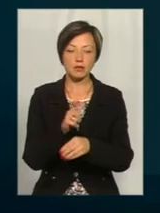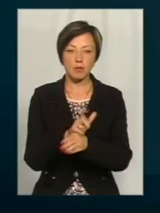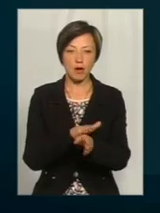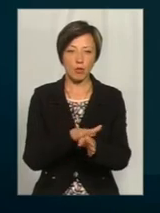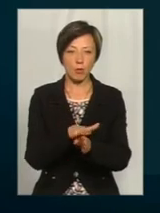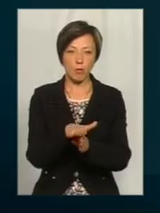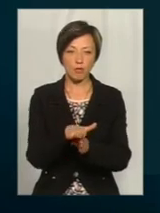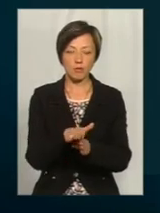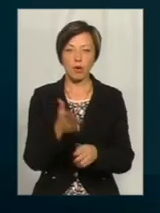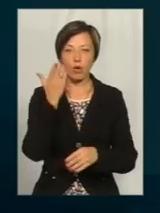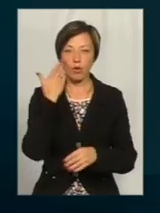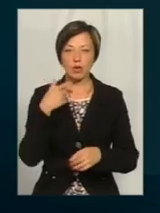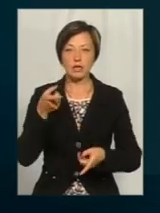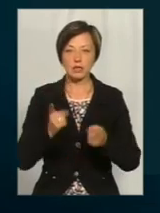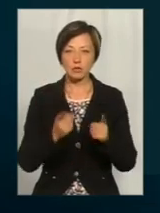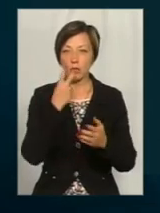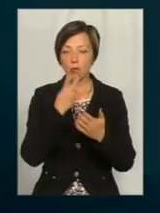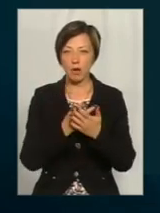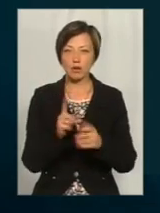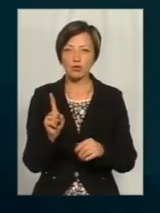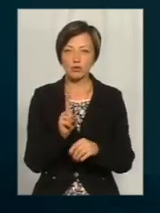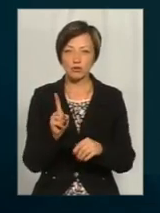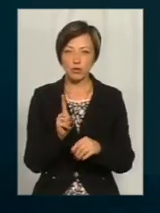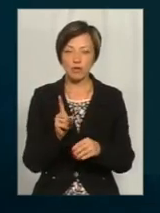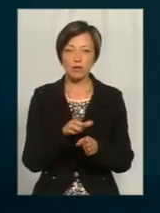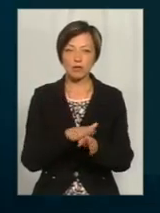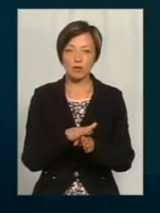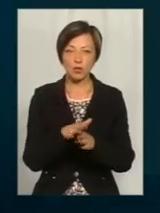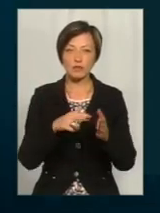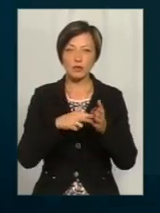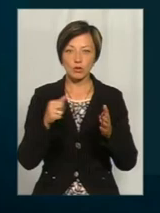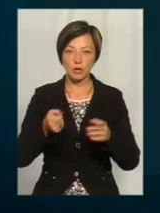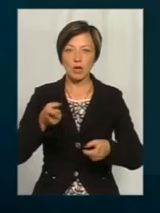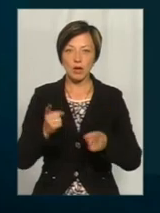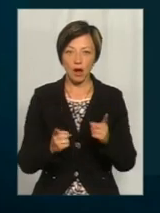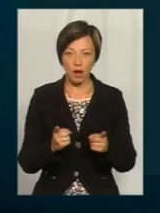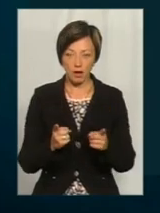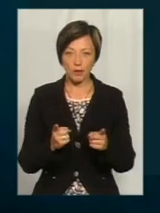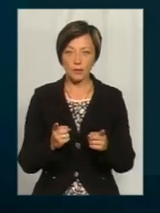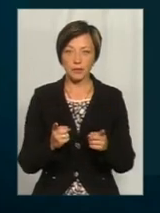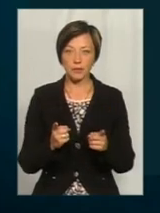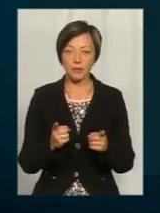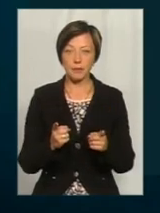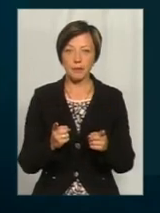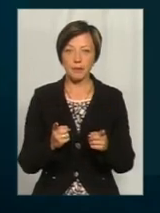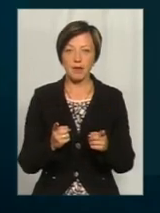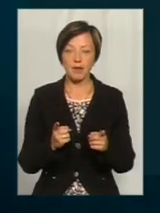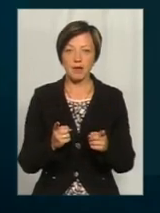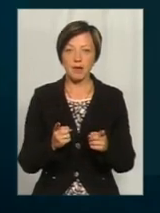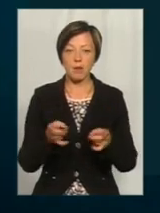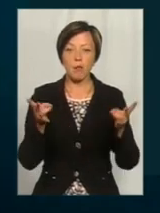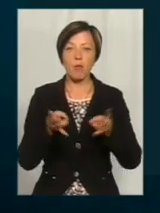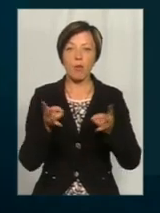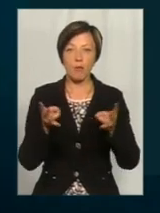І коли дійсно побачили, що відбулося відключення, реальне, то попит